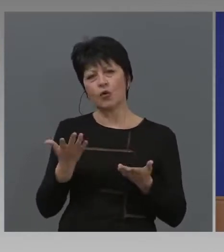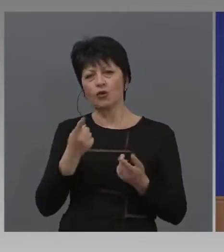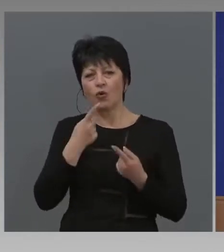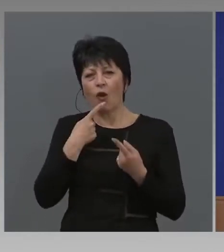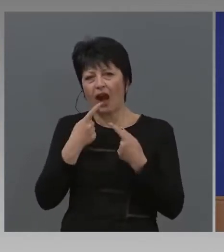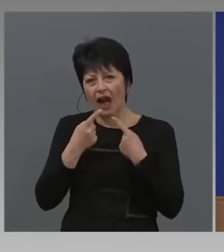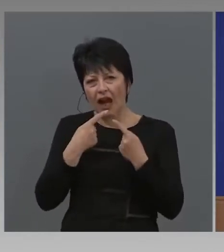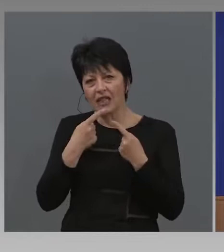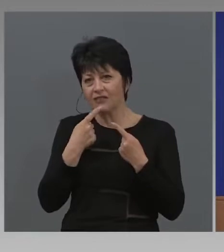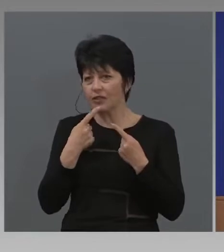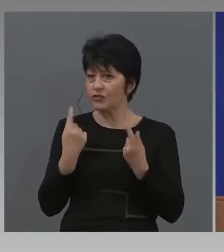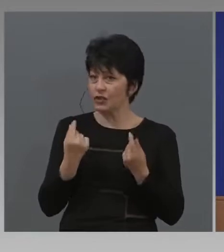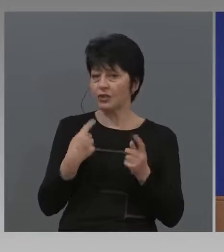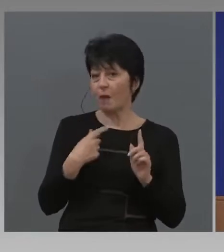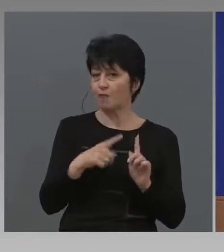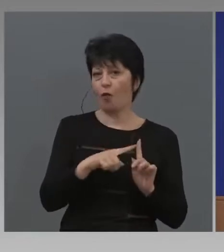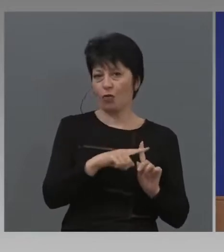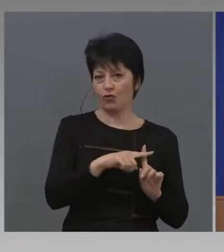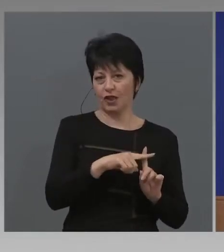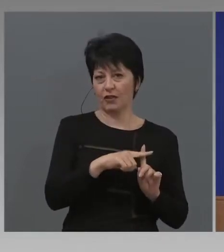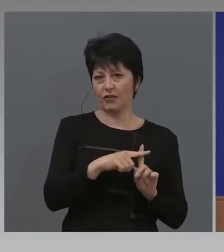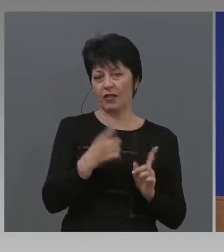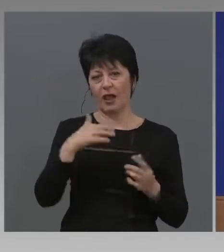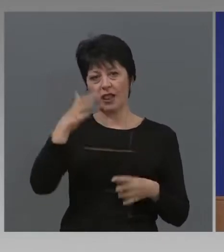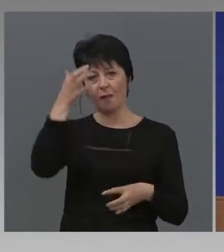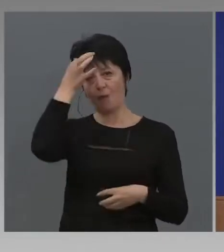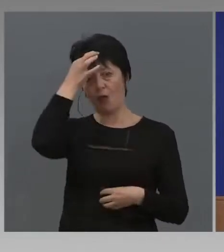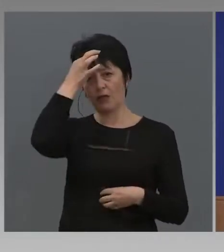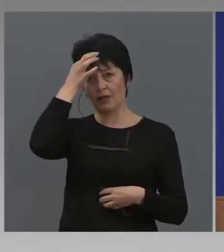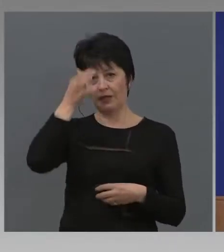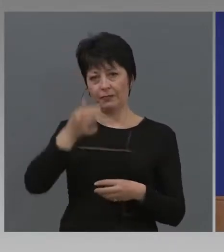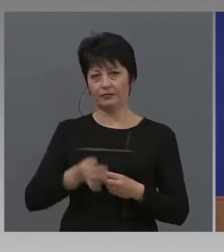казват, че влияват положително на болните.